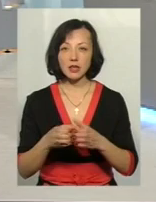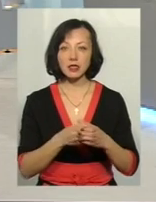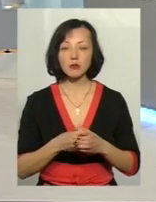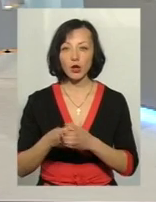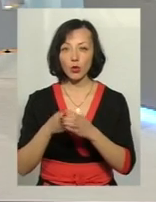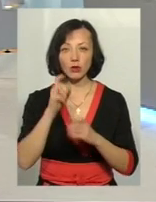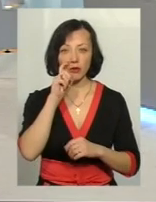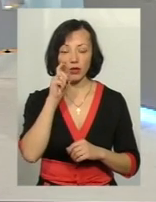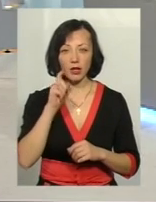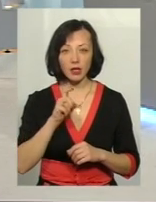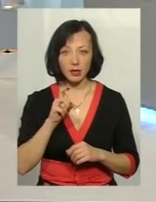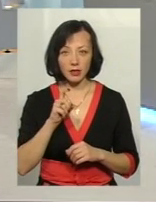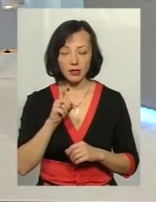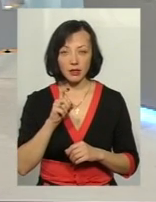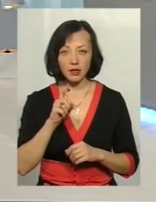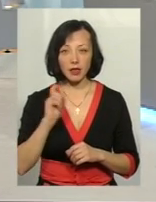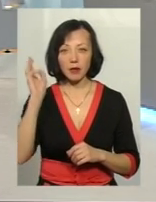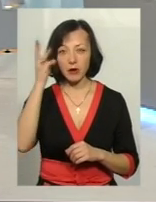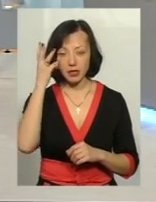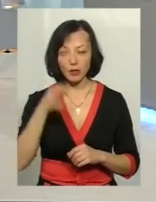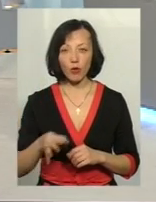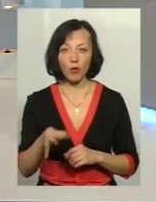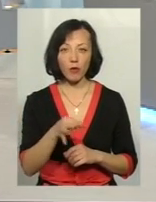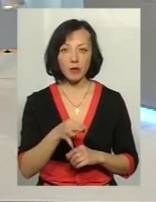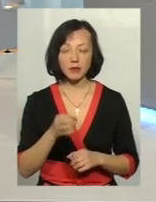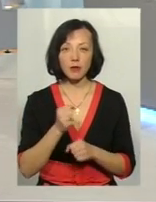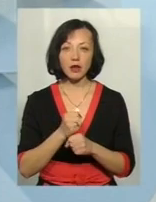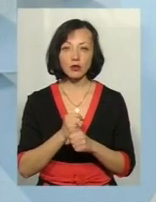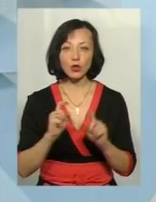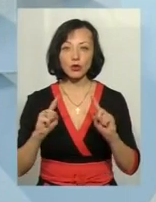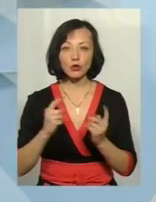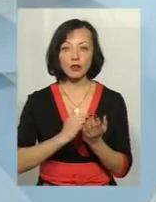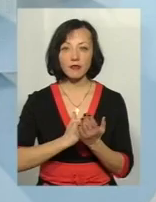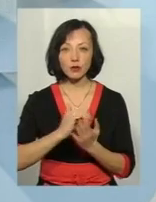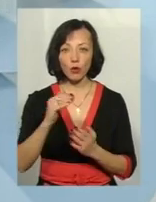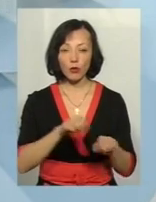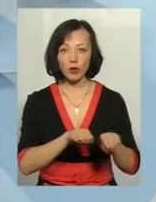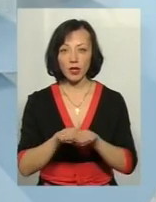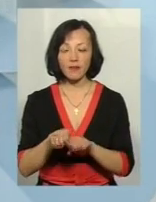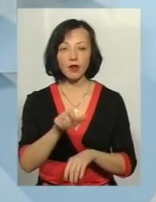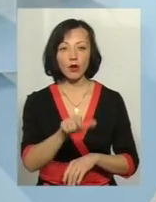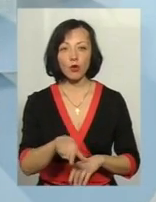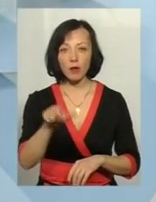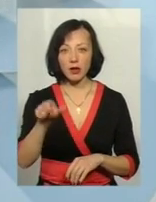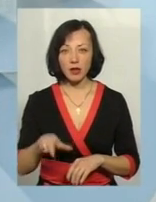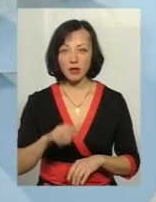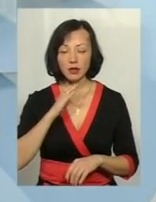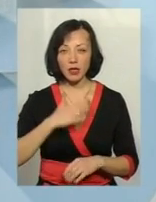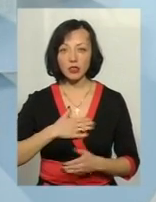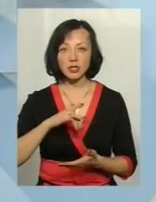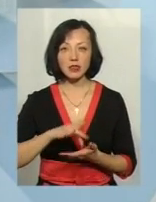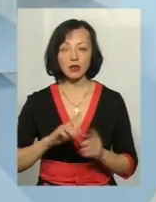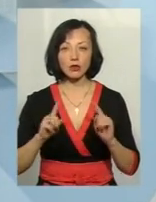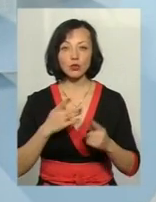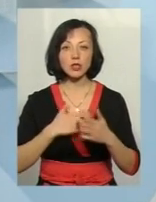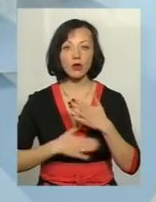Україні, зокрема Хмельницькій області, вона працює на дуже високому рівні, громадяни, клієнти наших центрів дуже